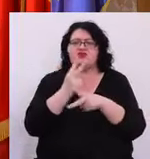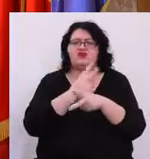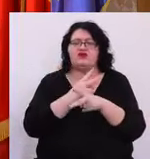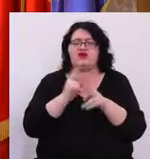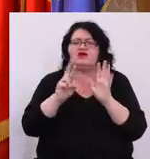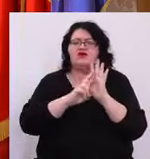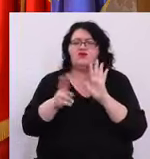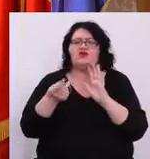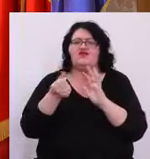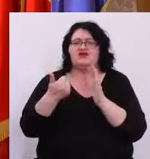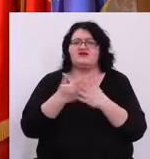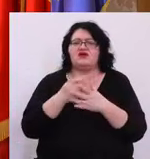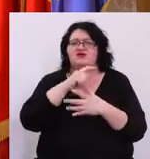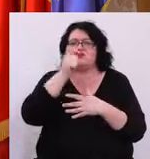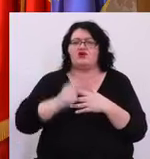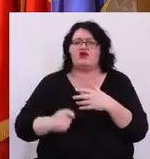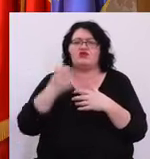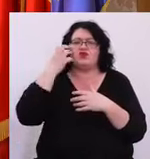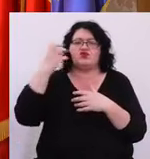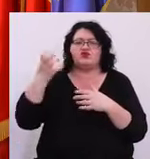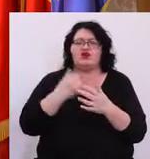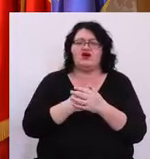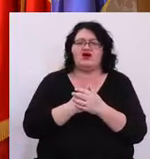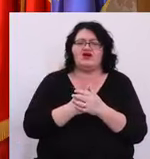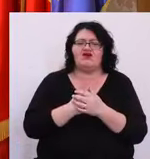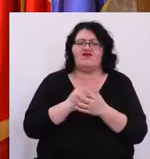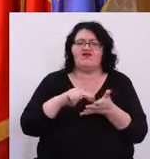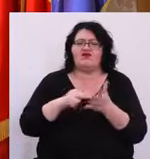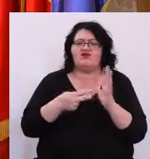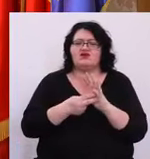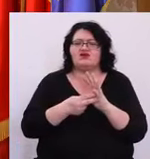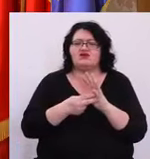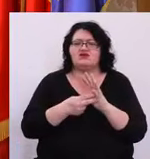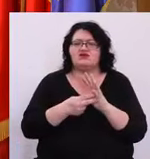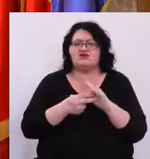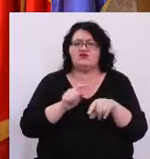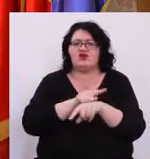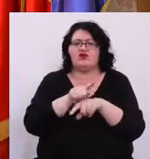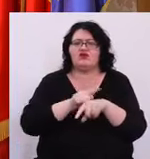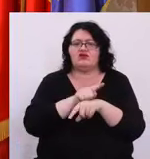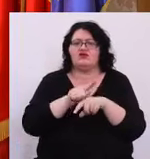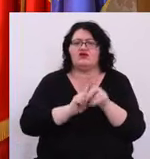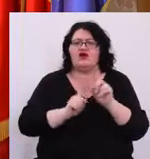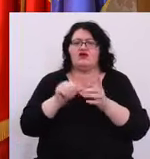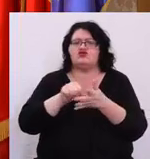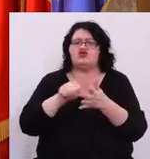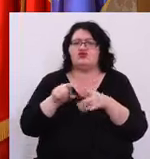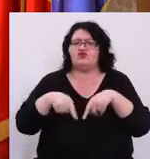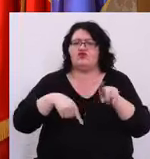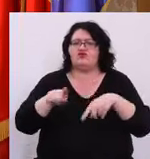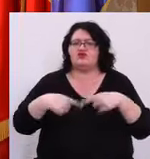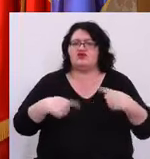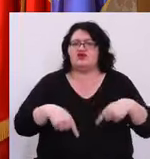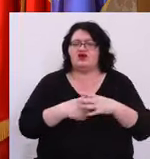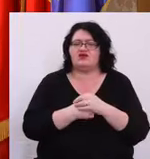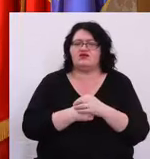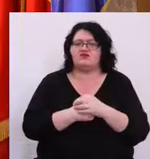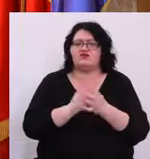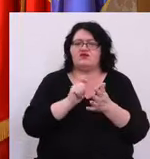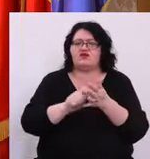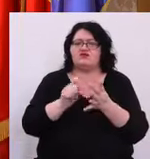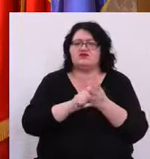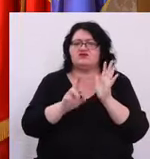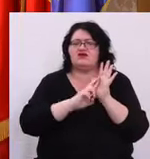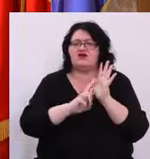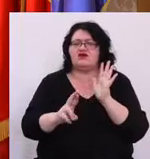regulamentul de finanțare pentru proiecte culturale va fi organizață de acest centru Dar momentan acest centru nu e funcțional O să scrie în